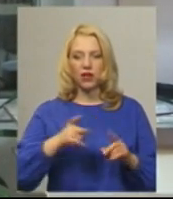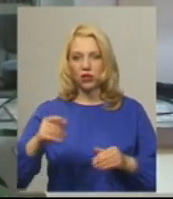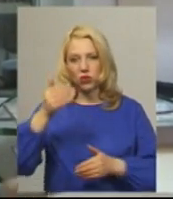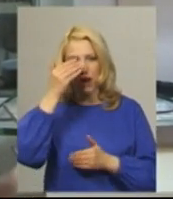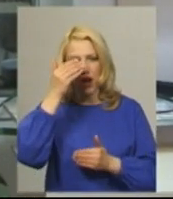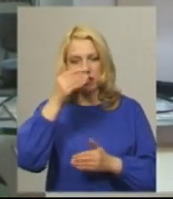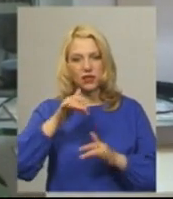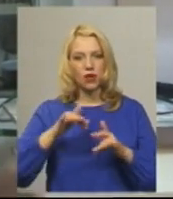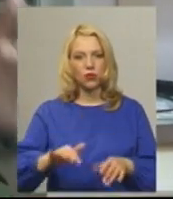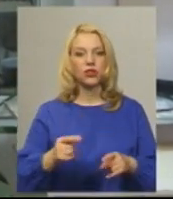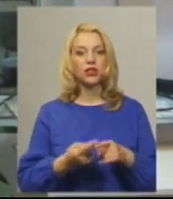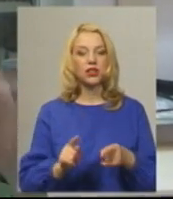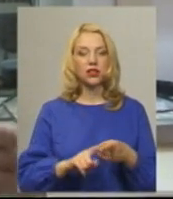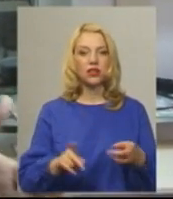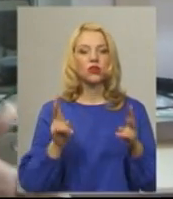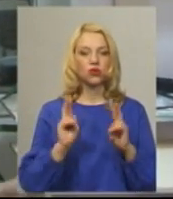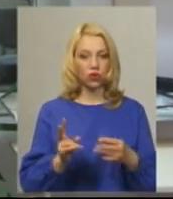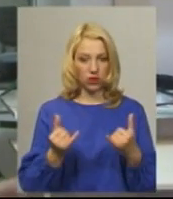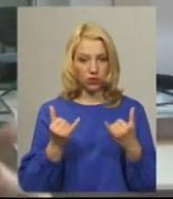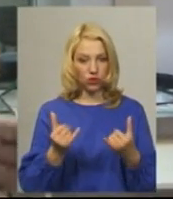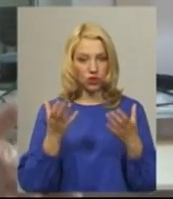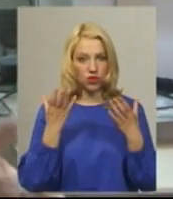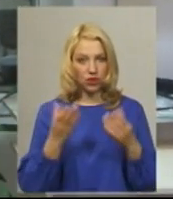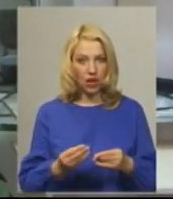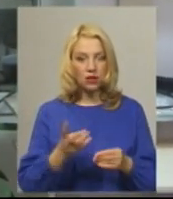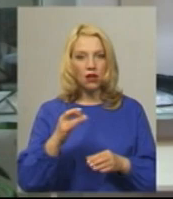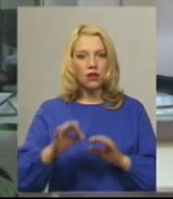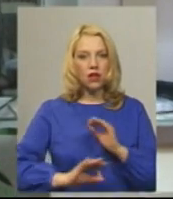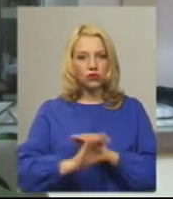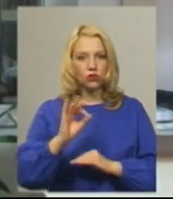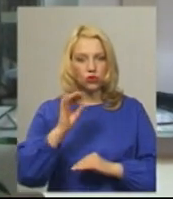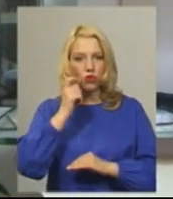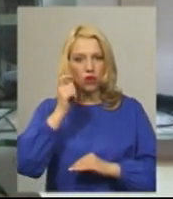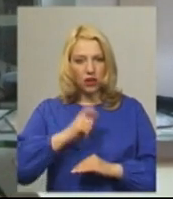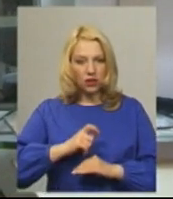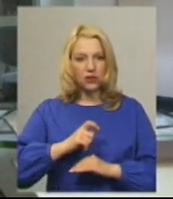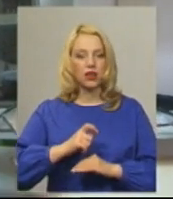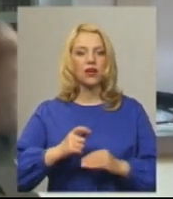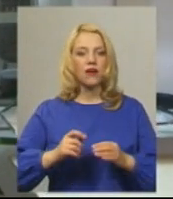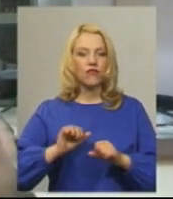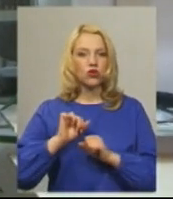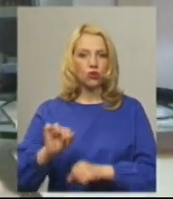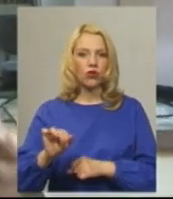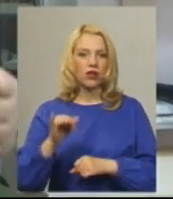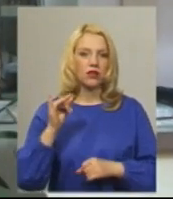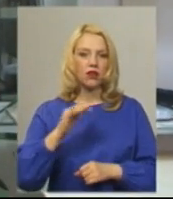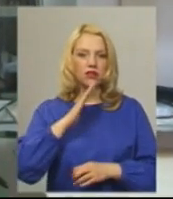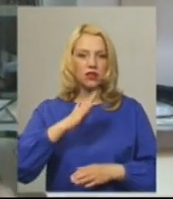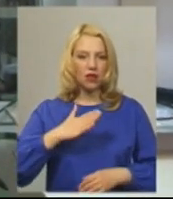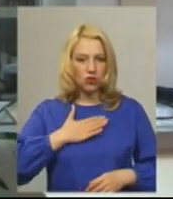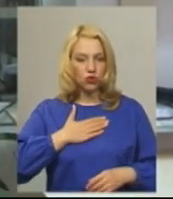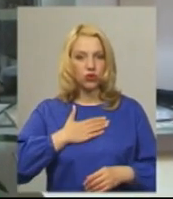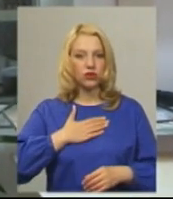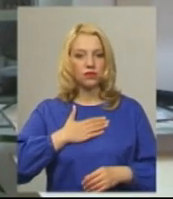зробив, і тих, хто на сьогоднішній день на сході України відстоює інтереси нашої